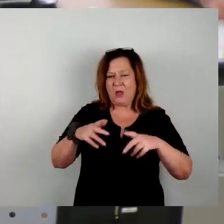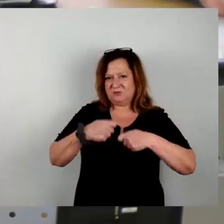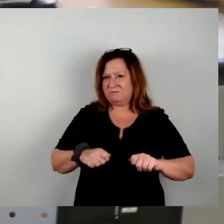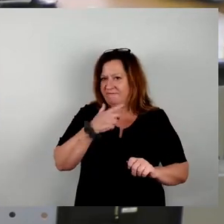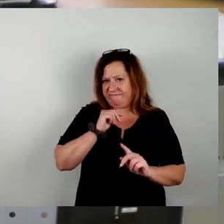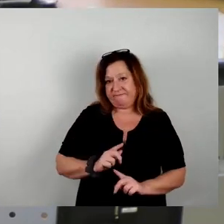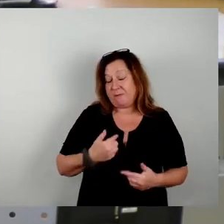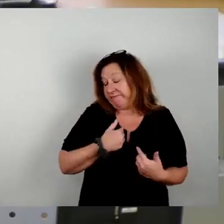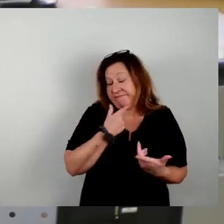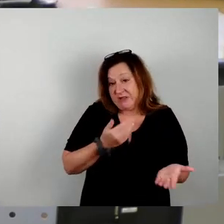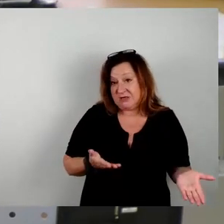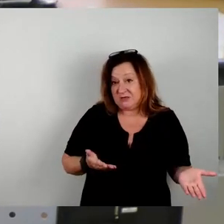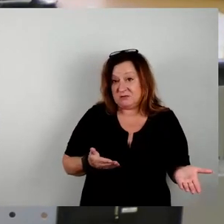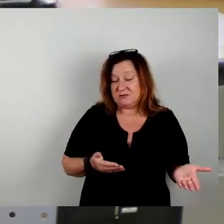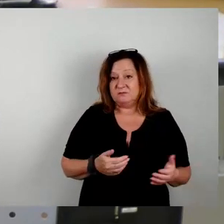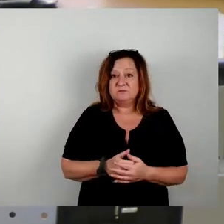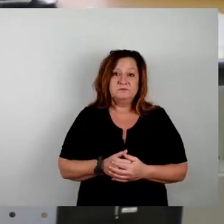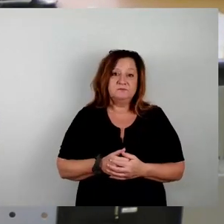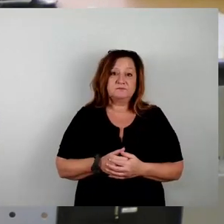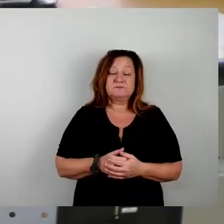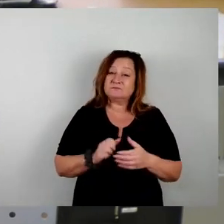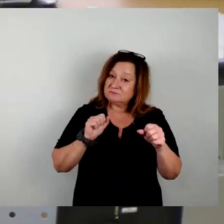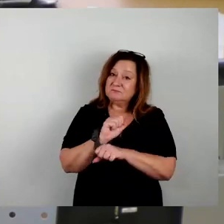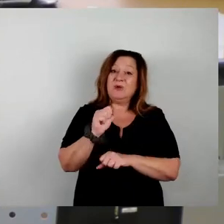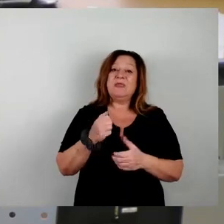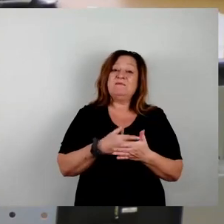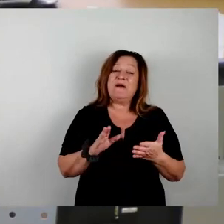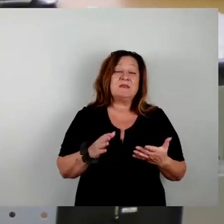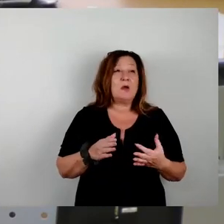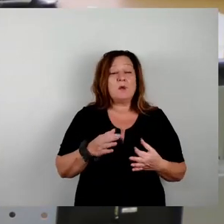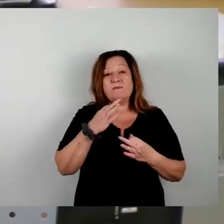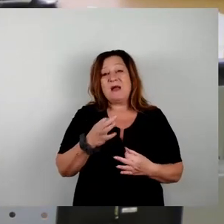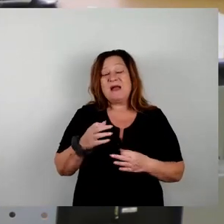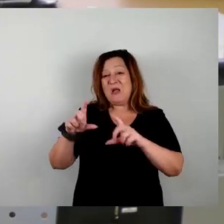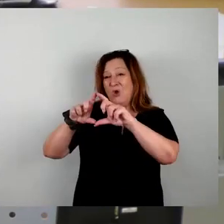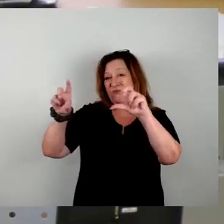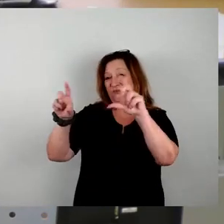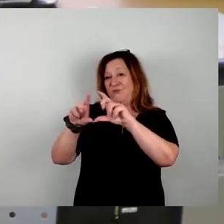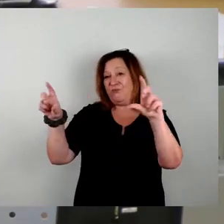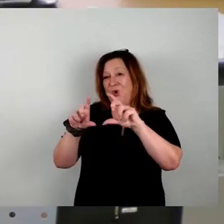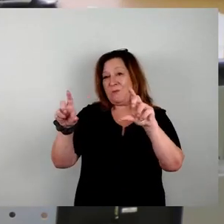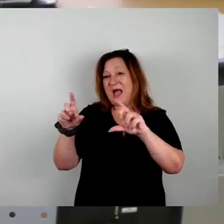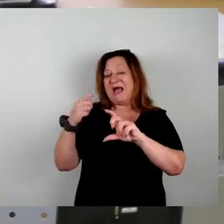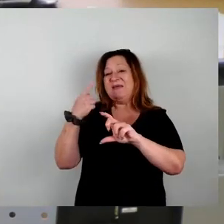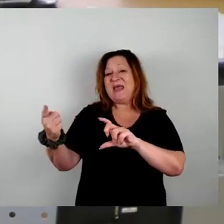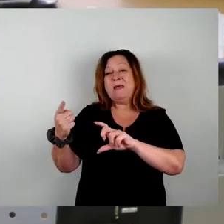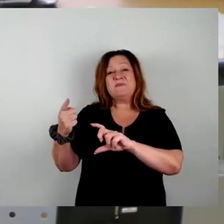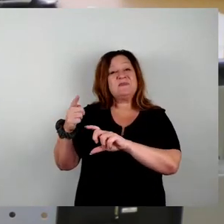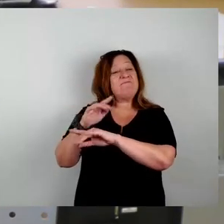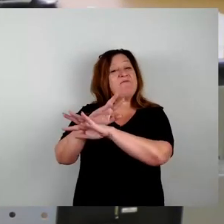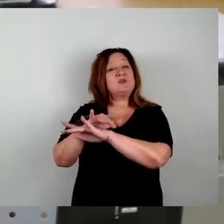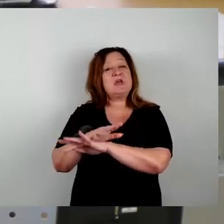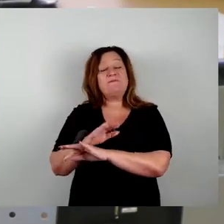Dennoch stellt sich dann weiter die Frage, wenn das Unternehmen nicht seine eigene Wirtschaftlichkeit gefährden will, woran wir als